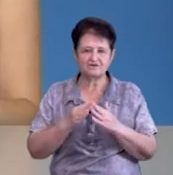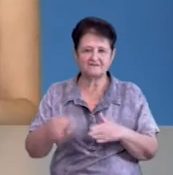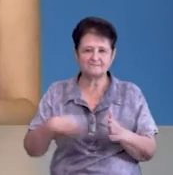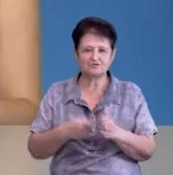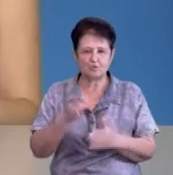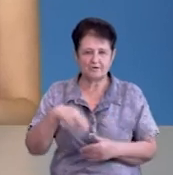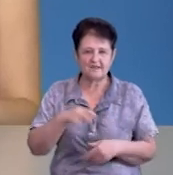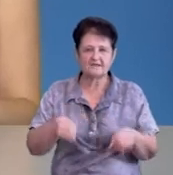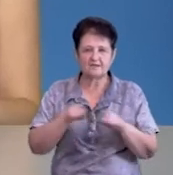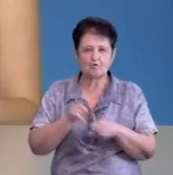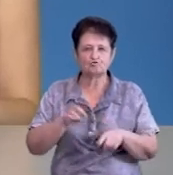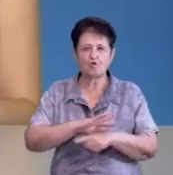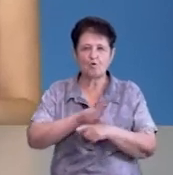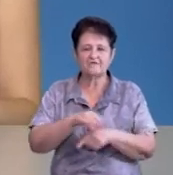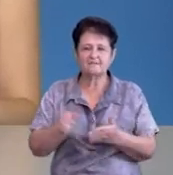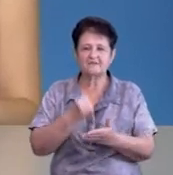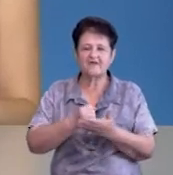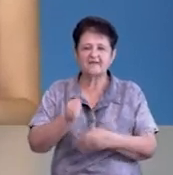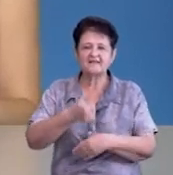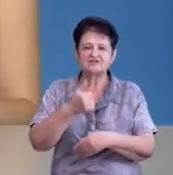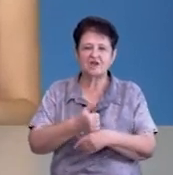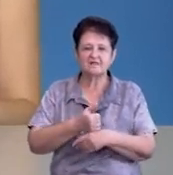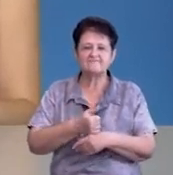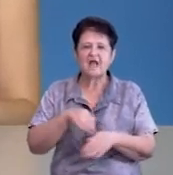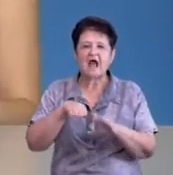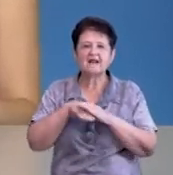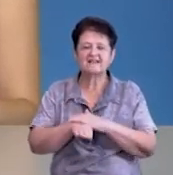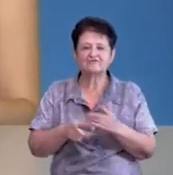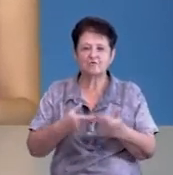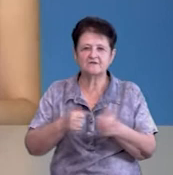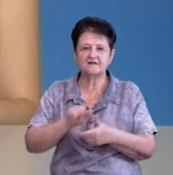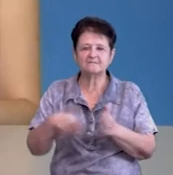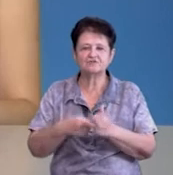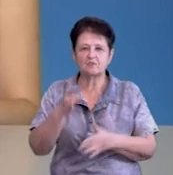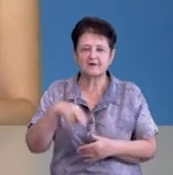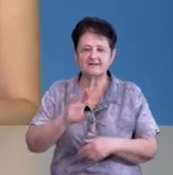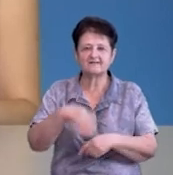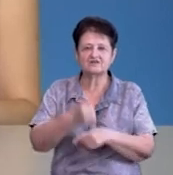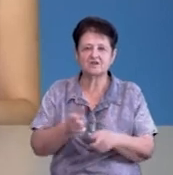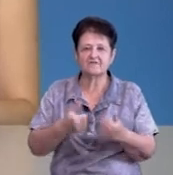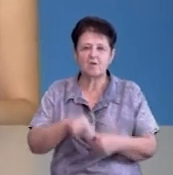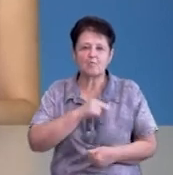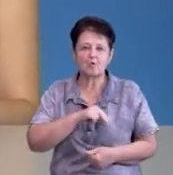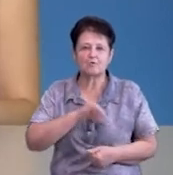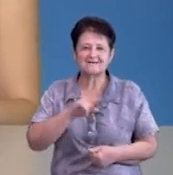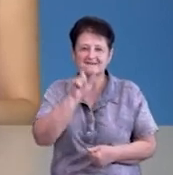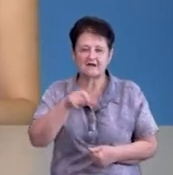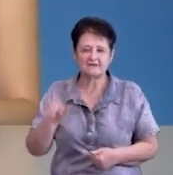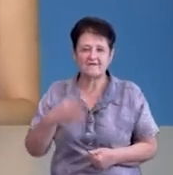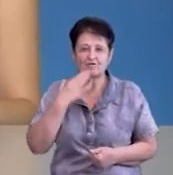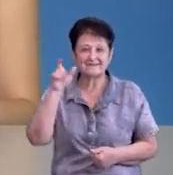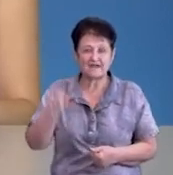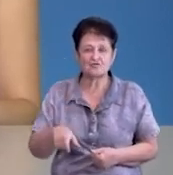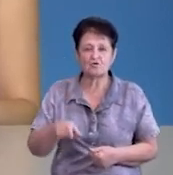радою. Також COVID-19 підтвердили у начальниці архівного відділу міської ради та начальника відділу по роботі з кадрами. В